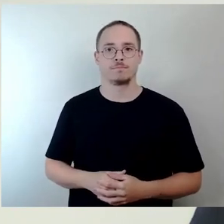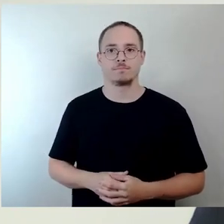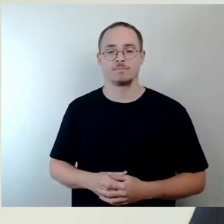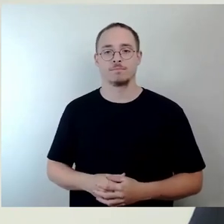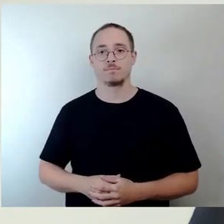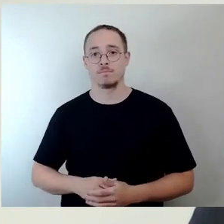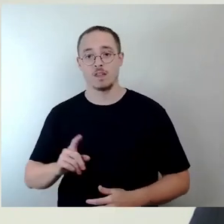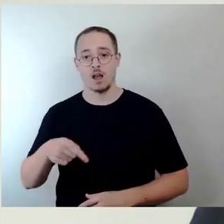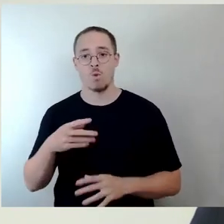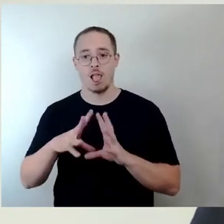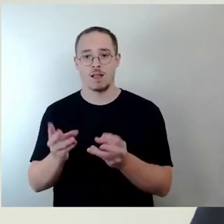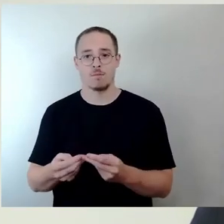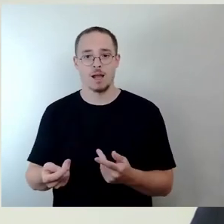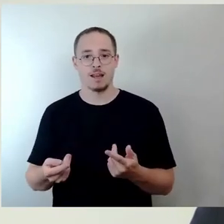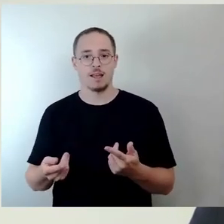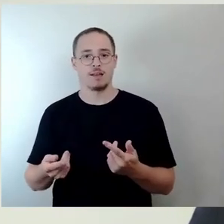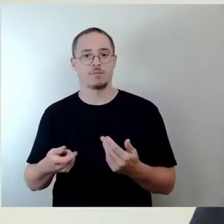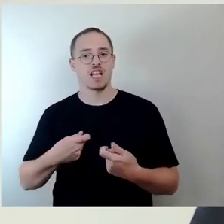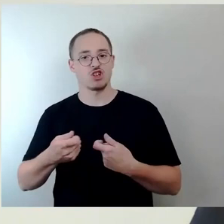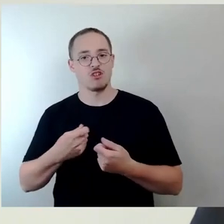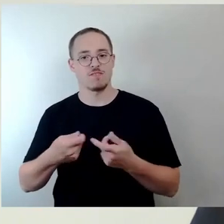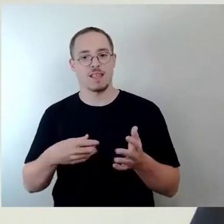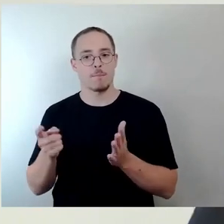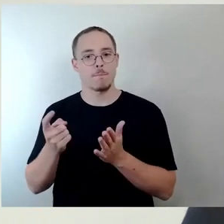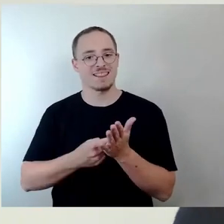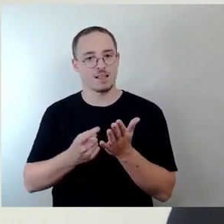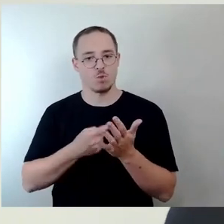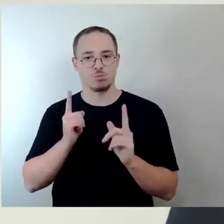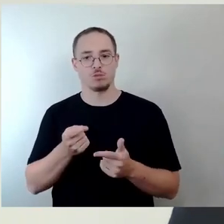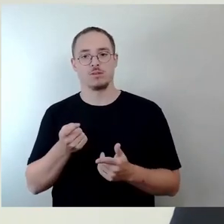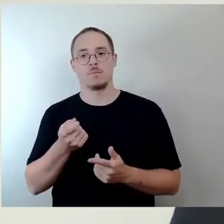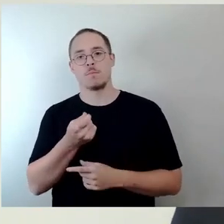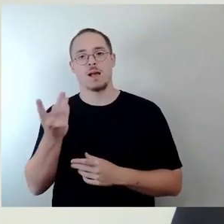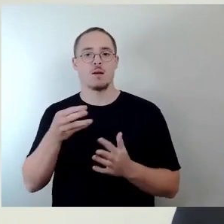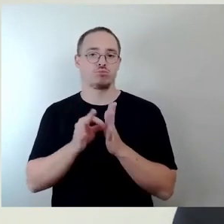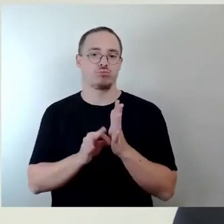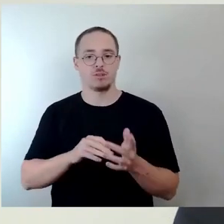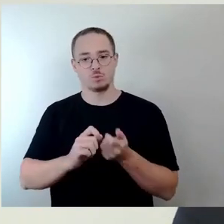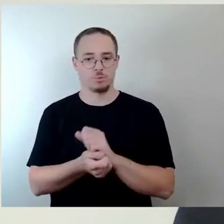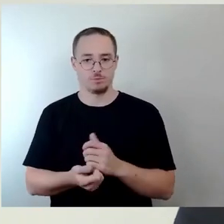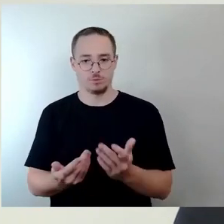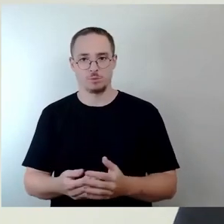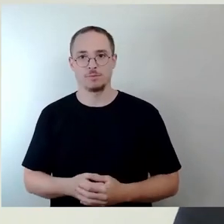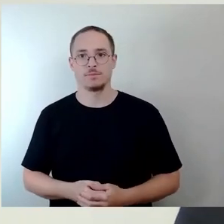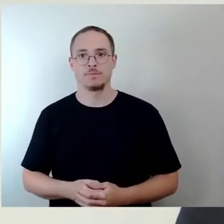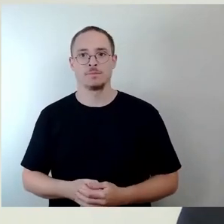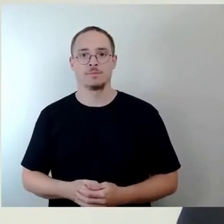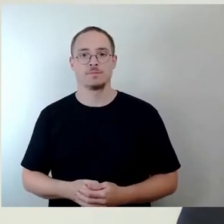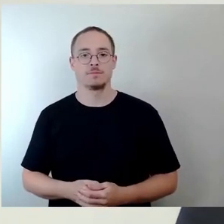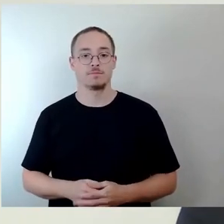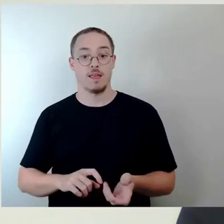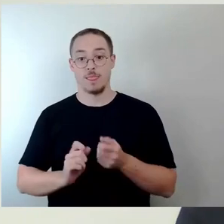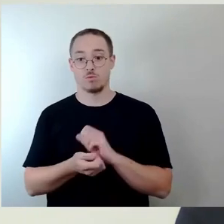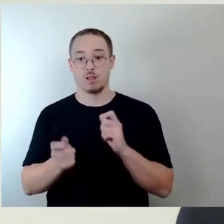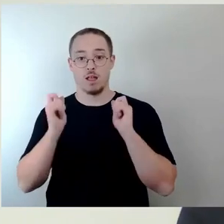an verschiedenen Punkten zu ändern sind. Insofern bedarf es des Beschlusses. Der Änderungsantrag nun sieht sowohl die